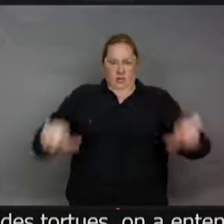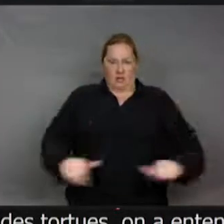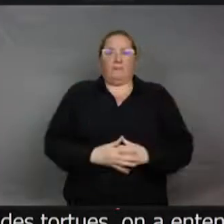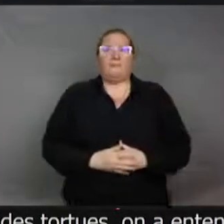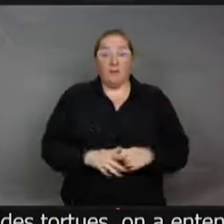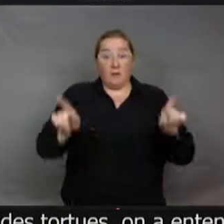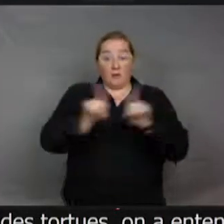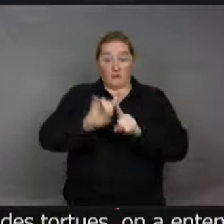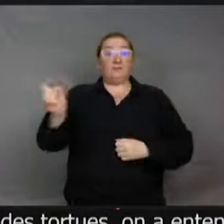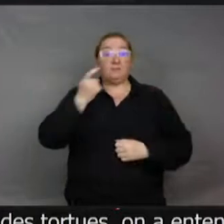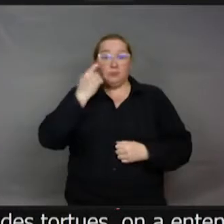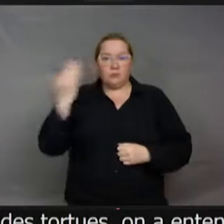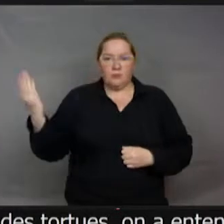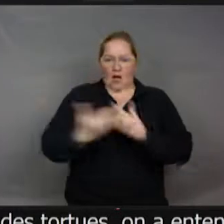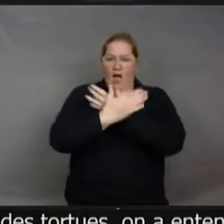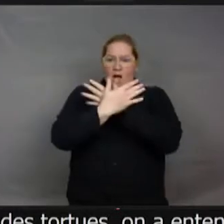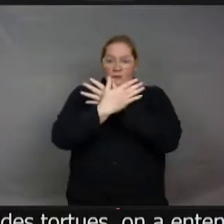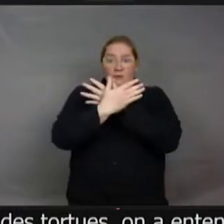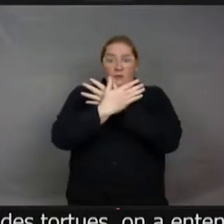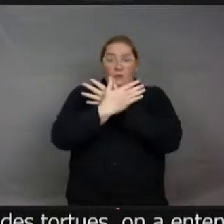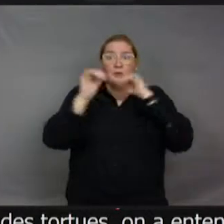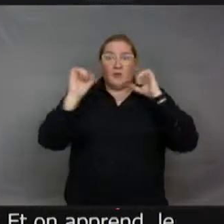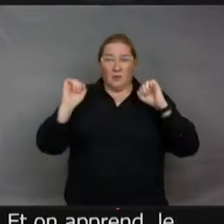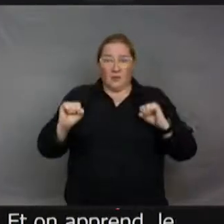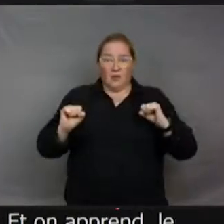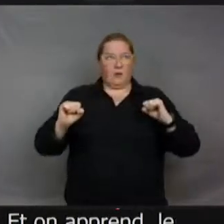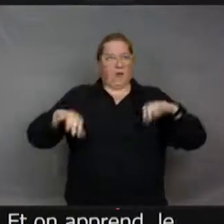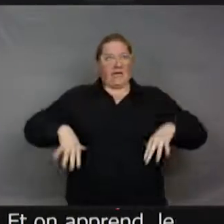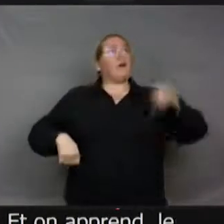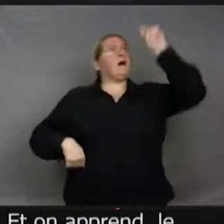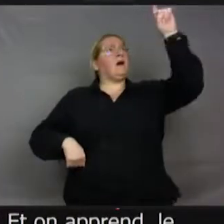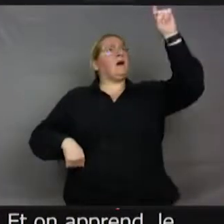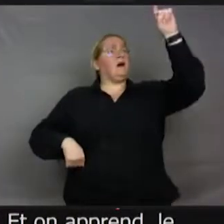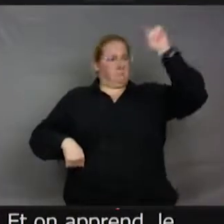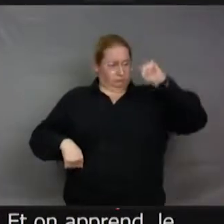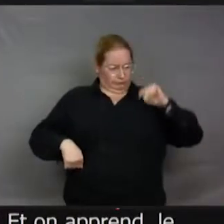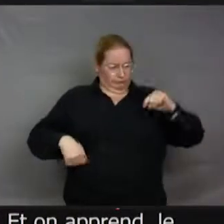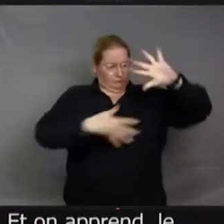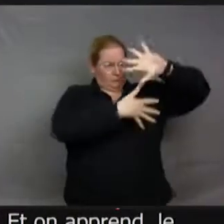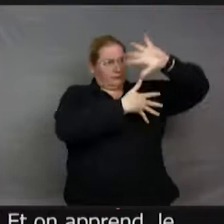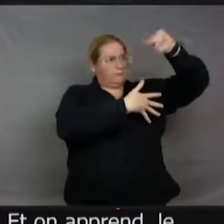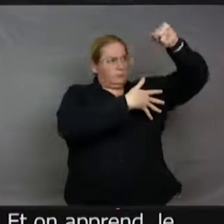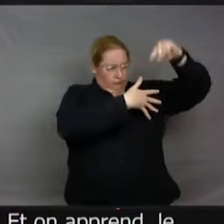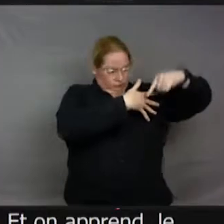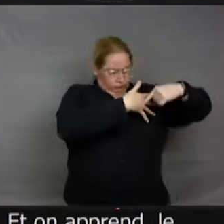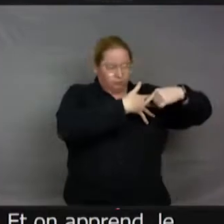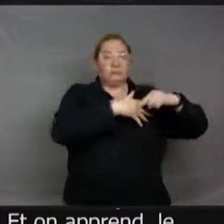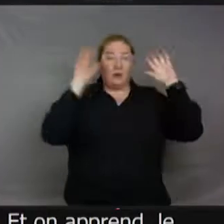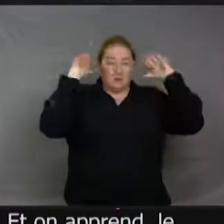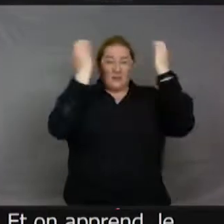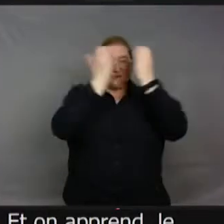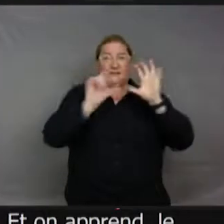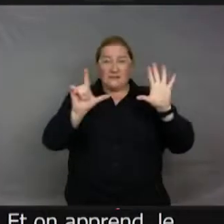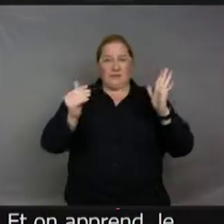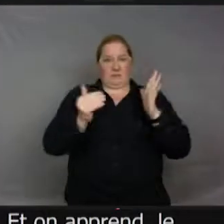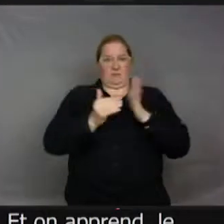monarque va du Canada au Mexique. Oh là là, incroyable. Certains individus arrivent, de mémoire, faire 7000 kilomètres. C'est un